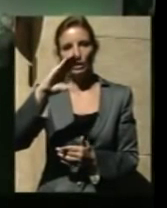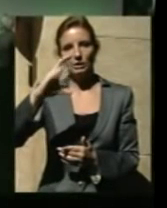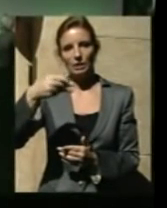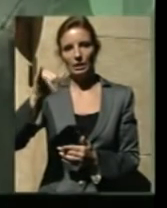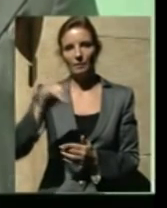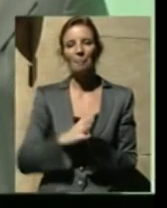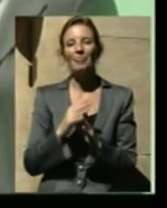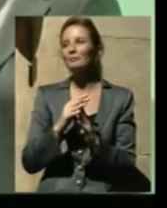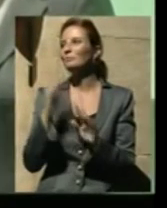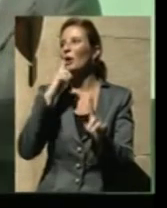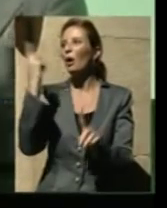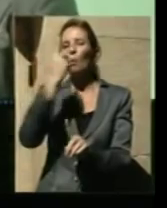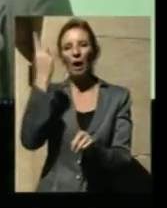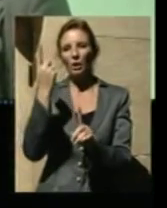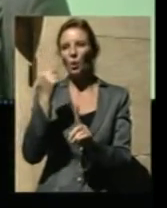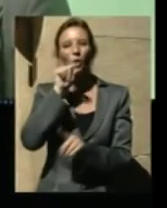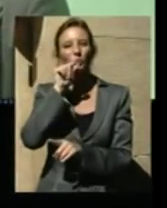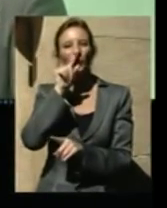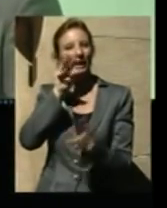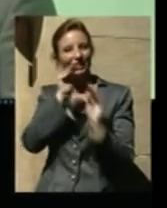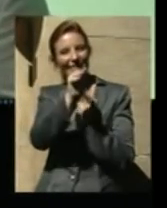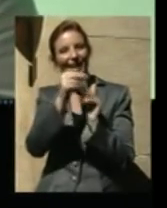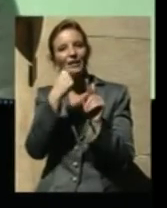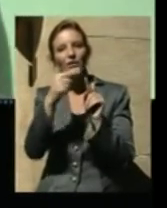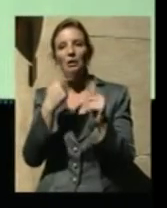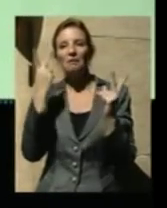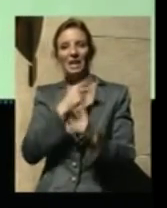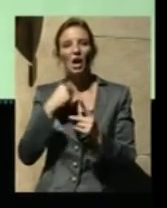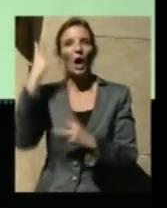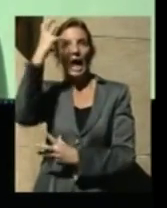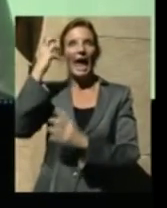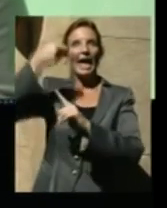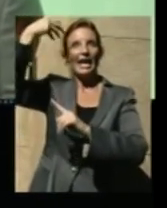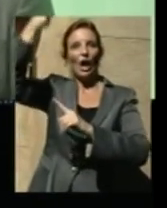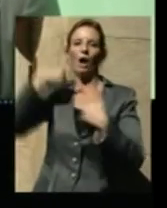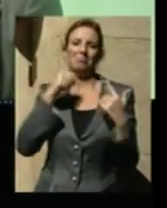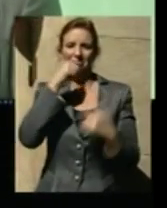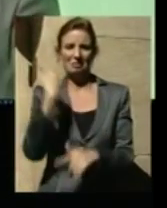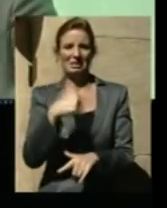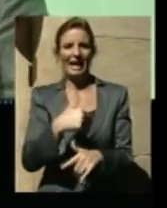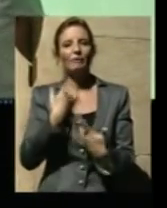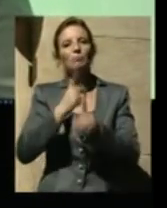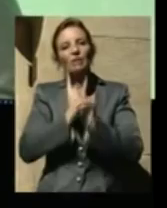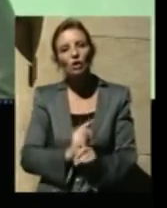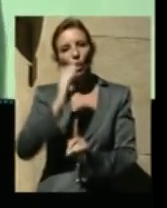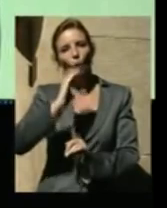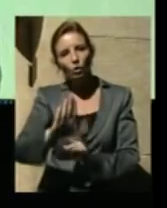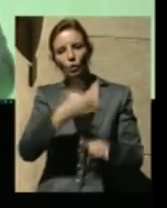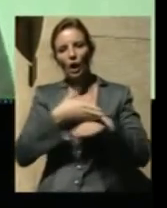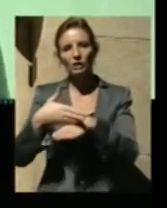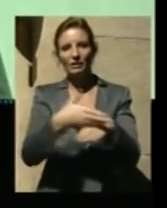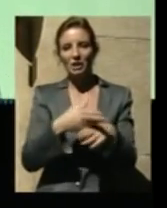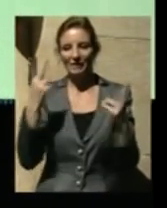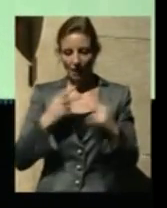Qualcuno prima su Twitter ha scritto che non abbiamo bisogno di supereroi, ma abbiamo bisogno di cultura e di condivisione. Io non ho né il